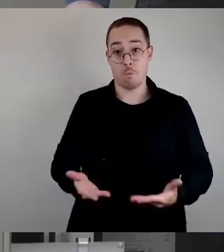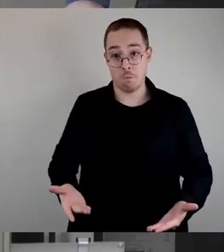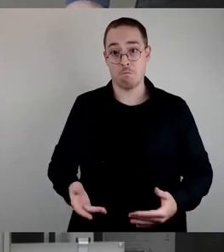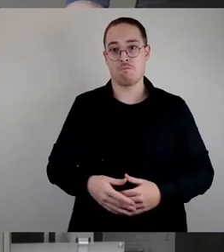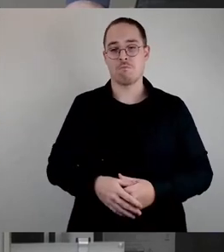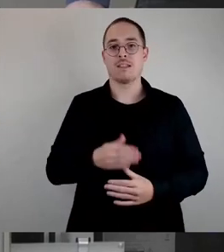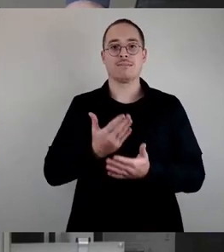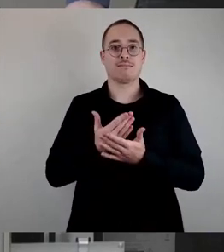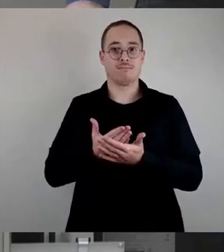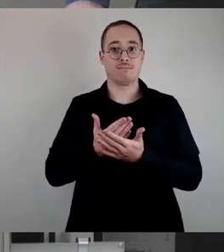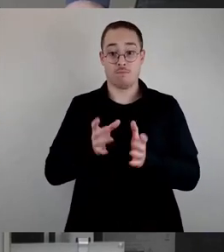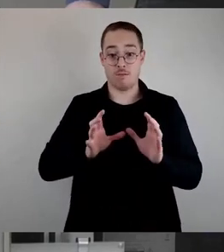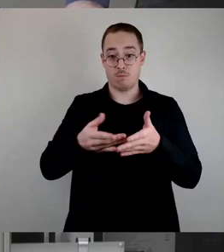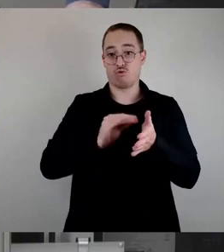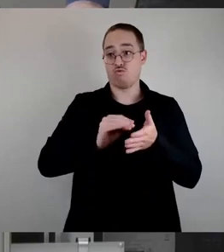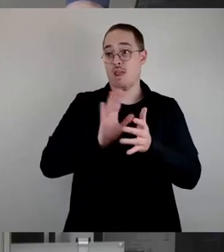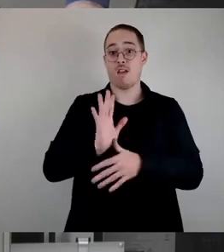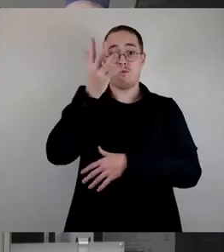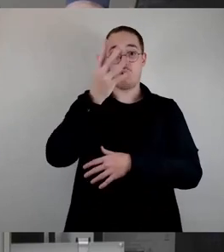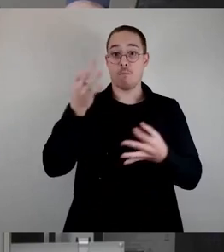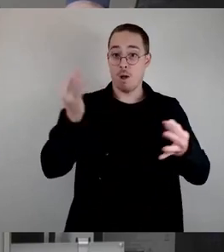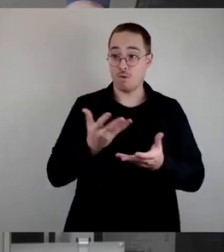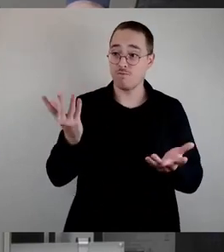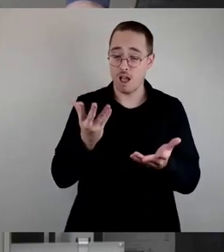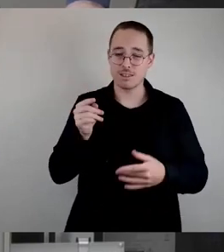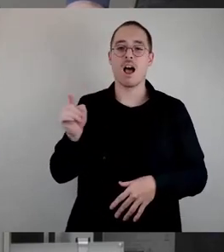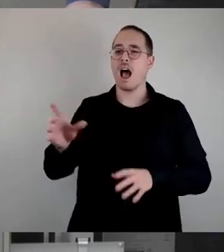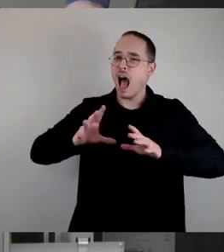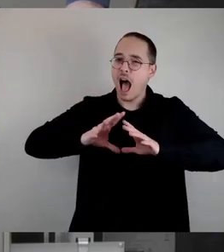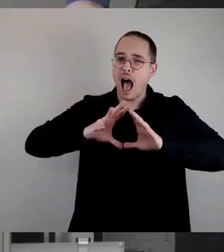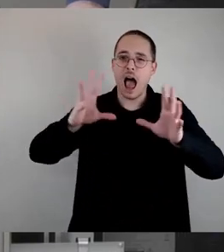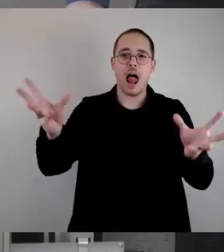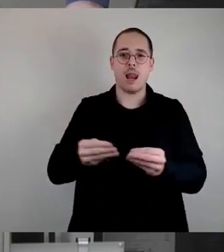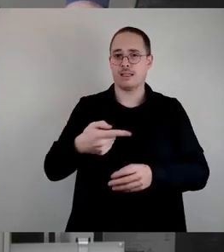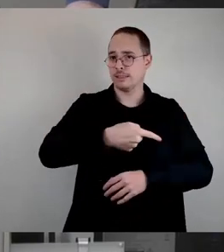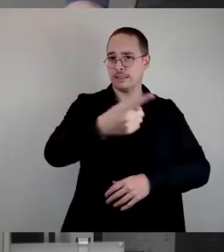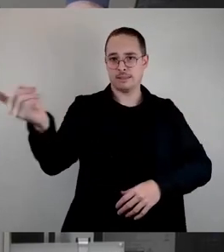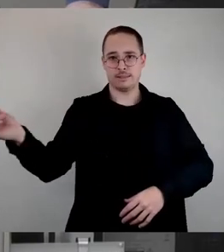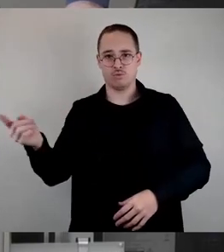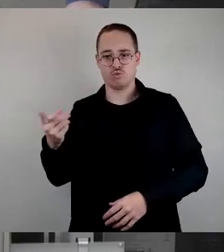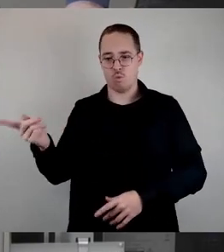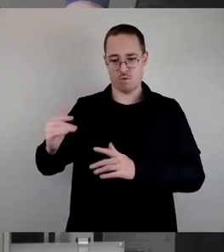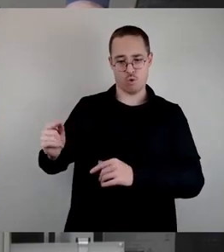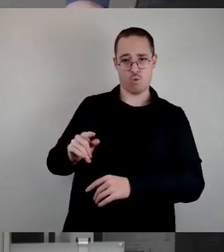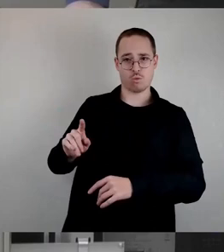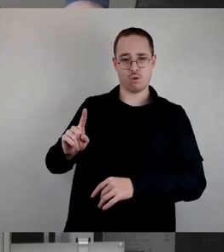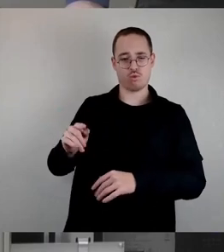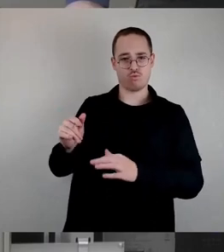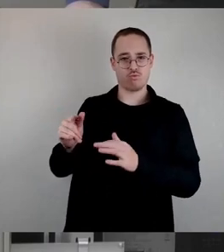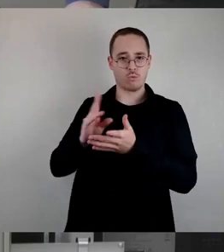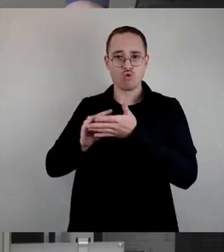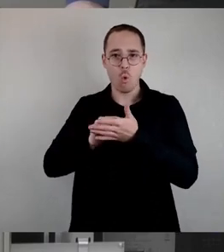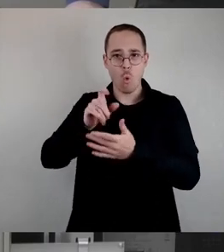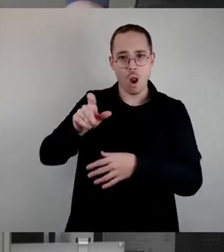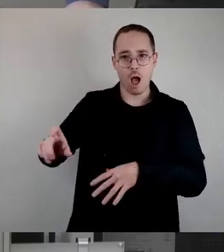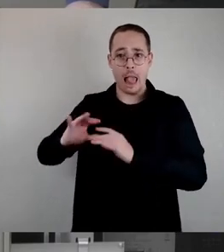unten, braucht es das Mitnehmen der gesamten Schulgemeinschaft und den Gang von unten. Und deswegen haben wir uns im Verein zur